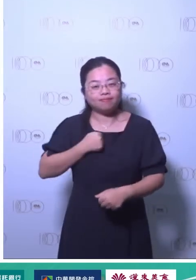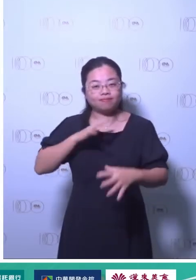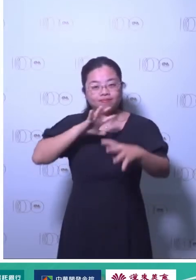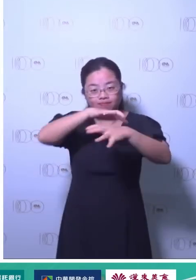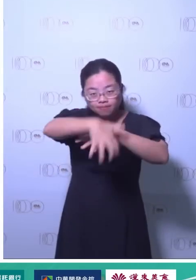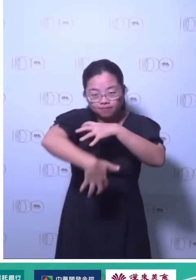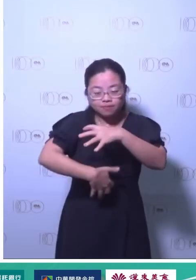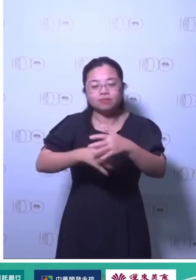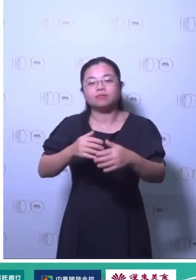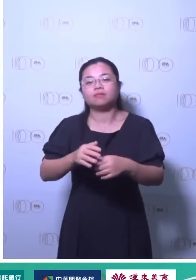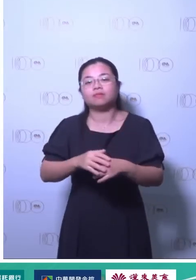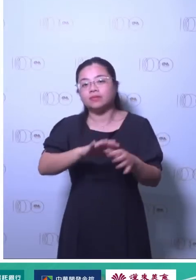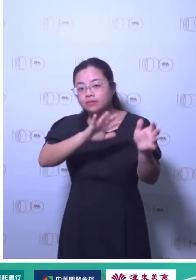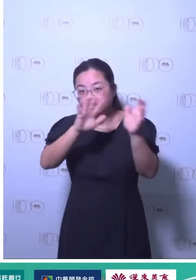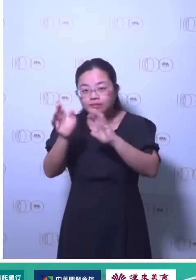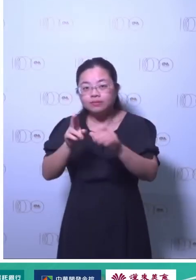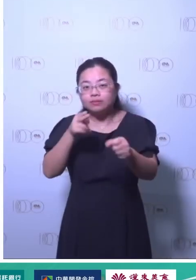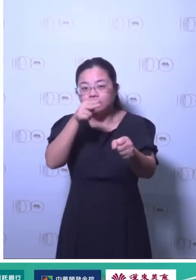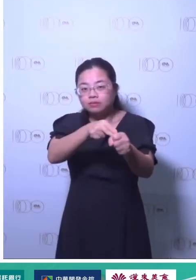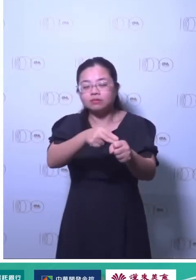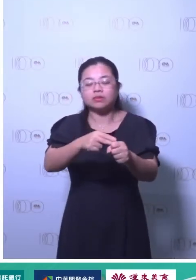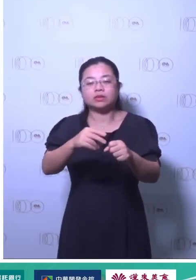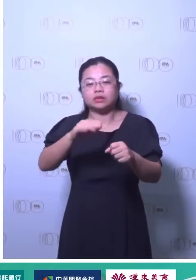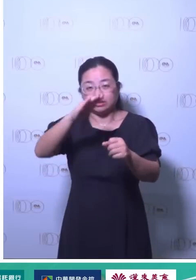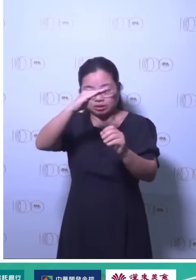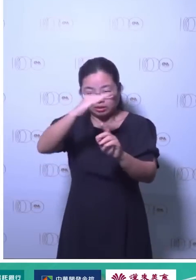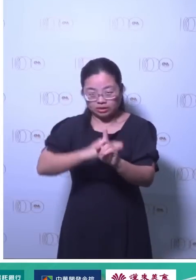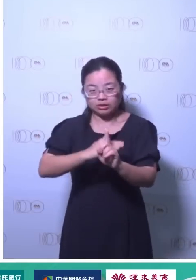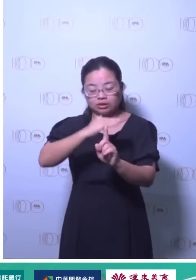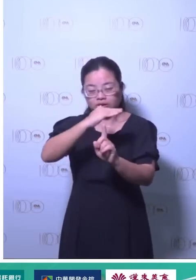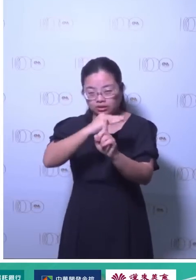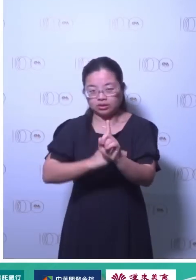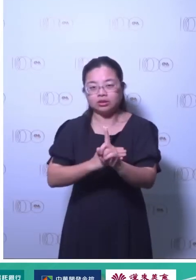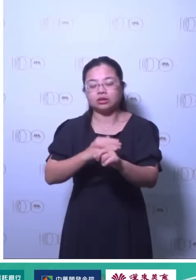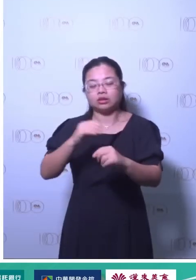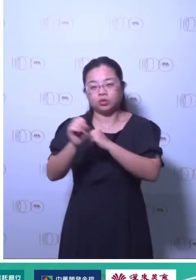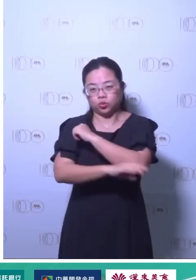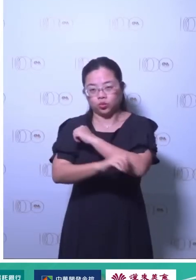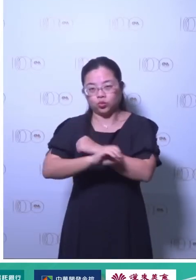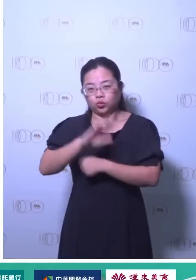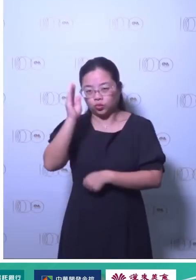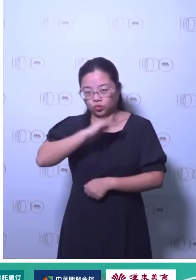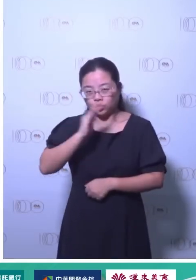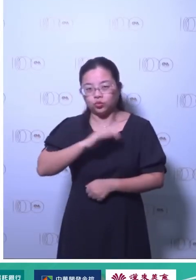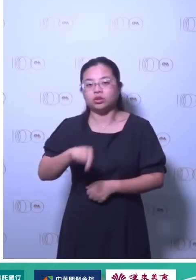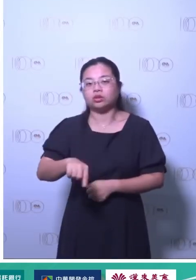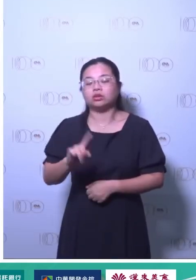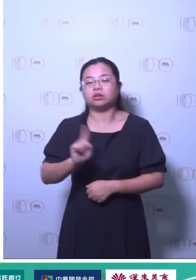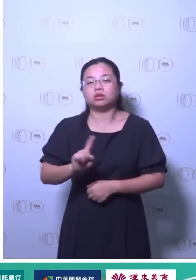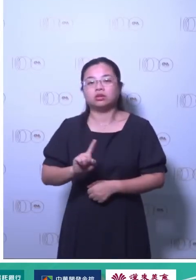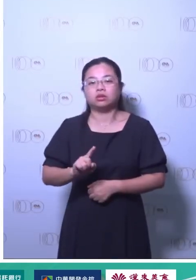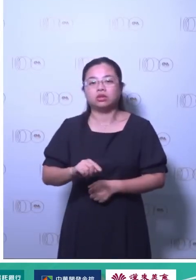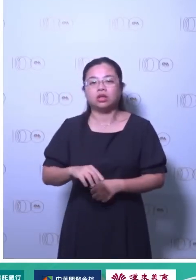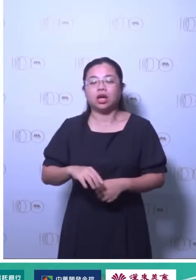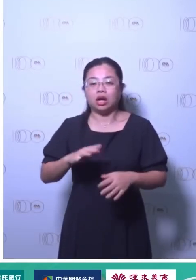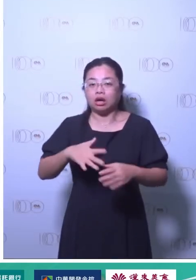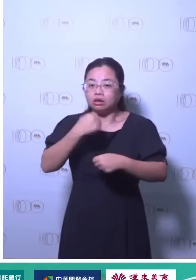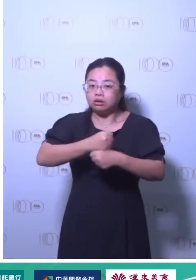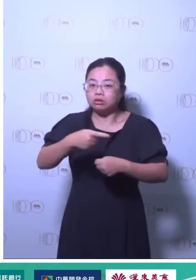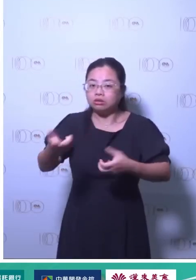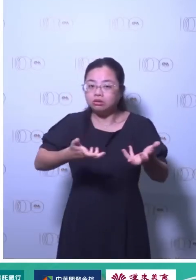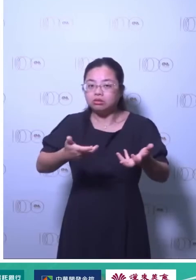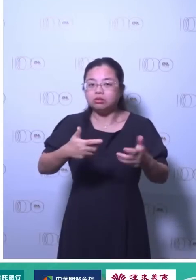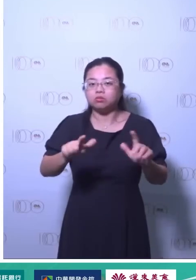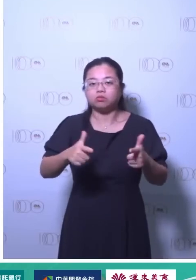很希望说从一些议题脉络让大家知道说这一件事到底多重要那我们的谈法会是这样先让大家了解说